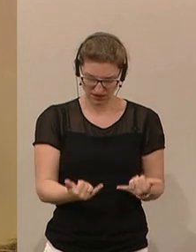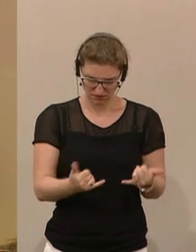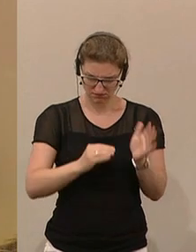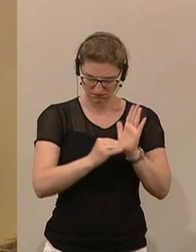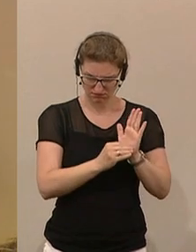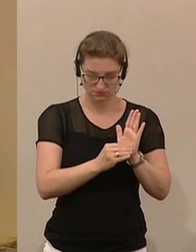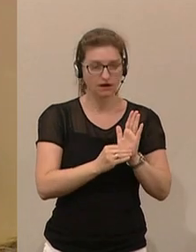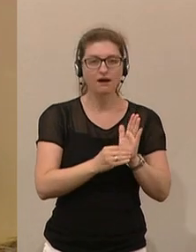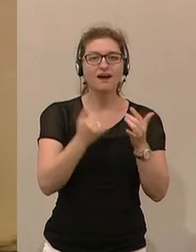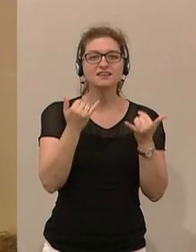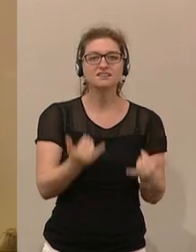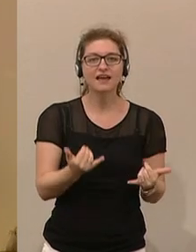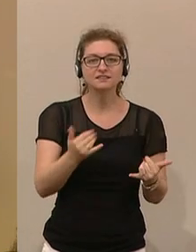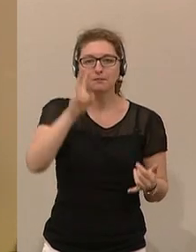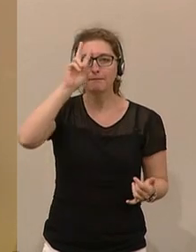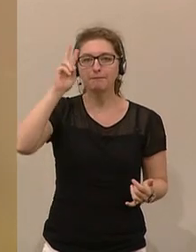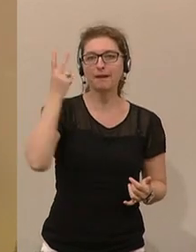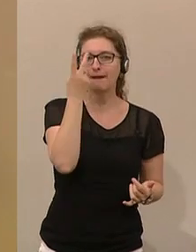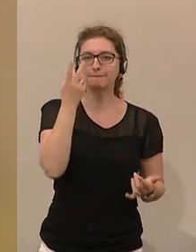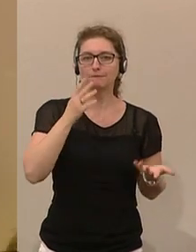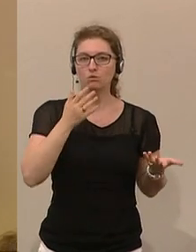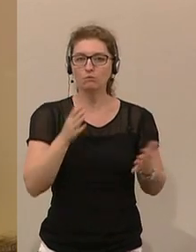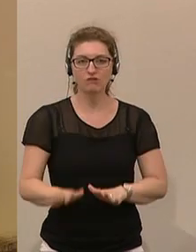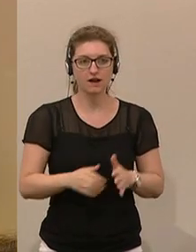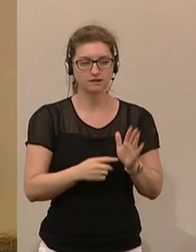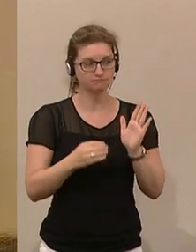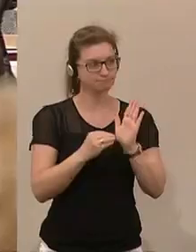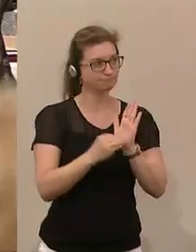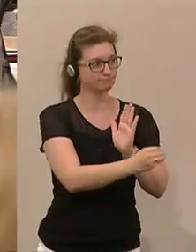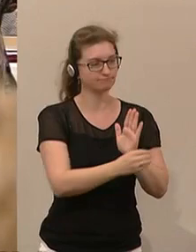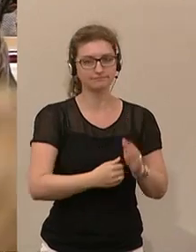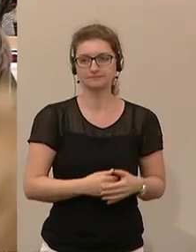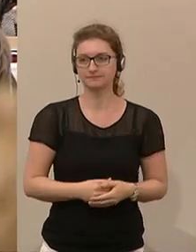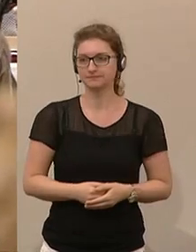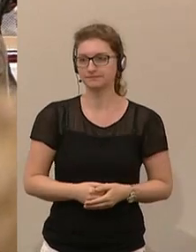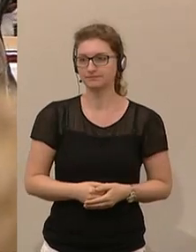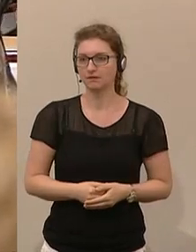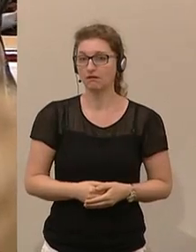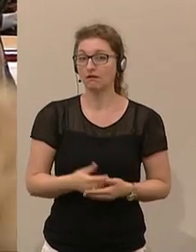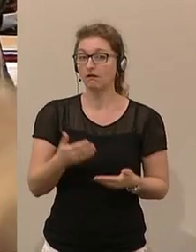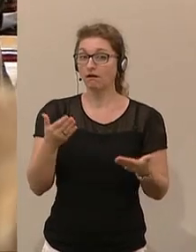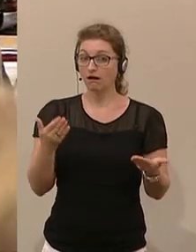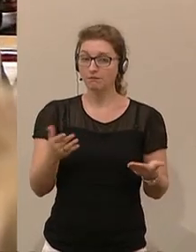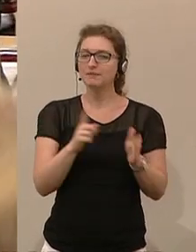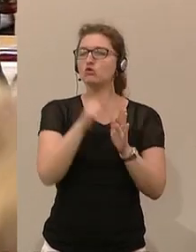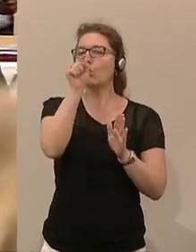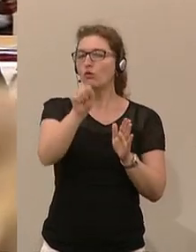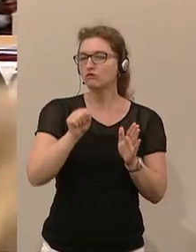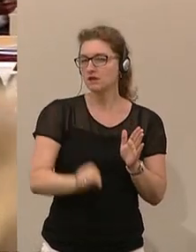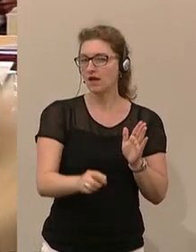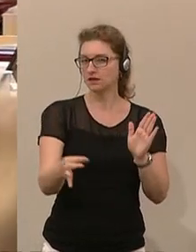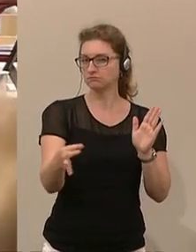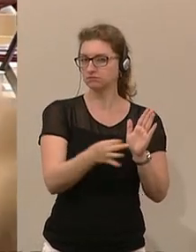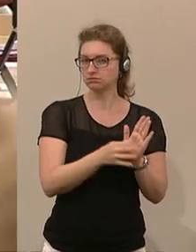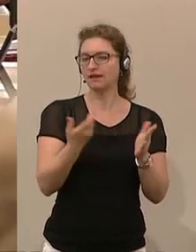Jetzt umfallen mit einem Rufzeichen,